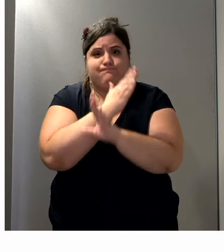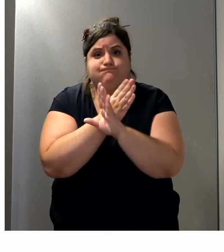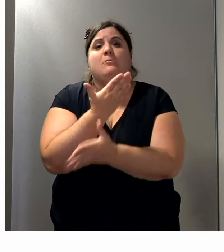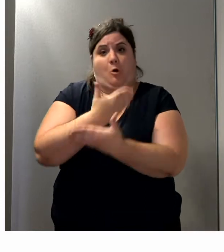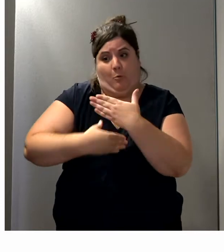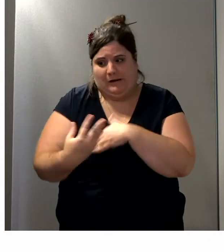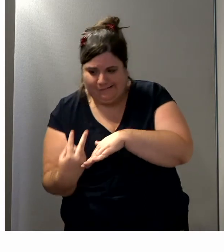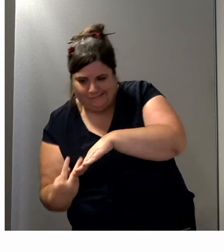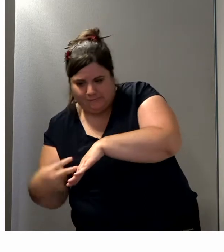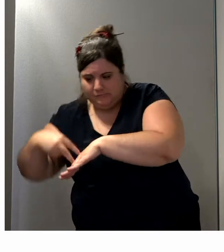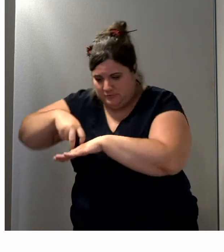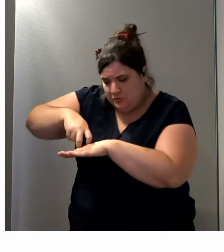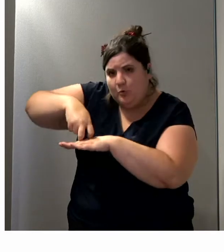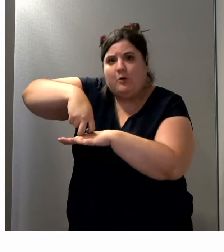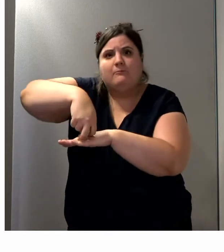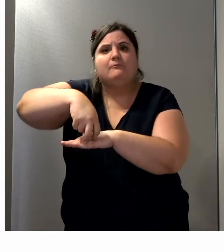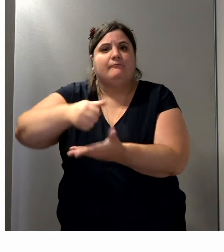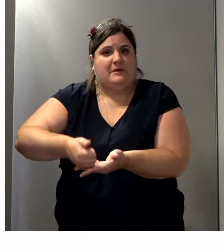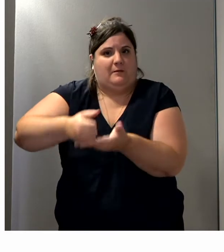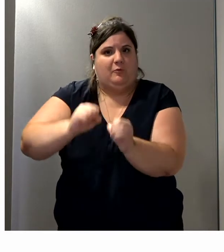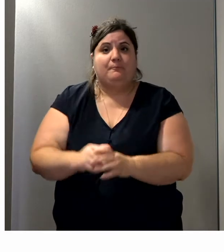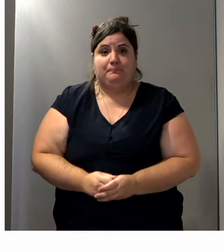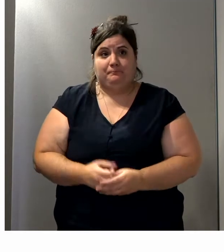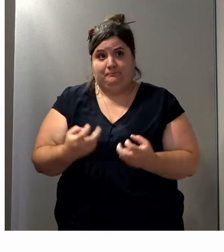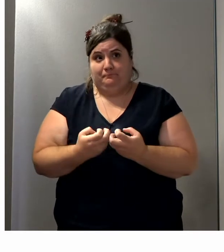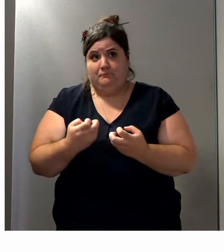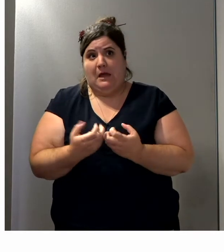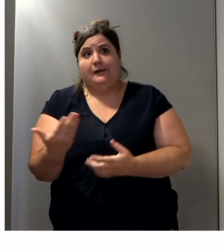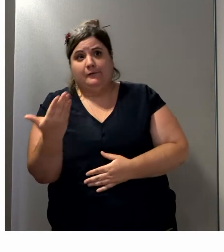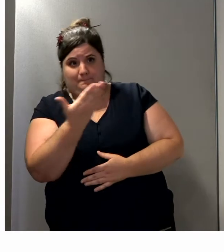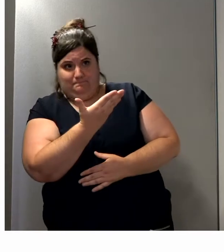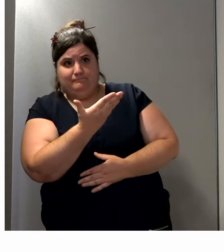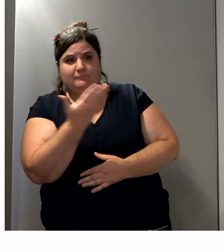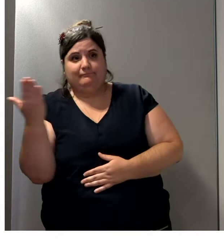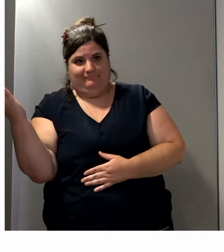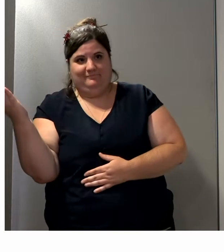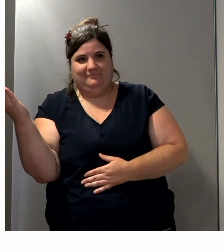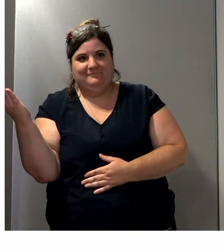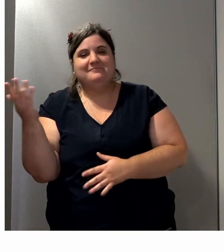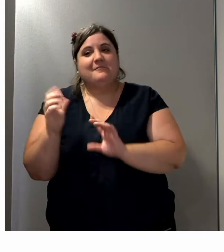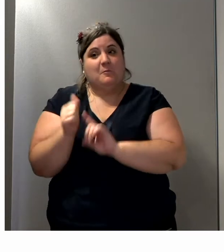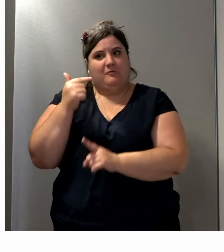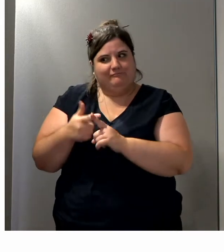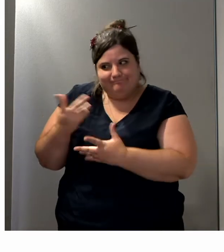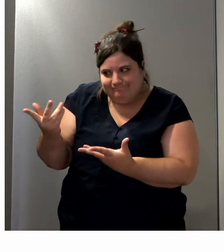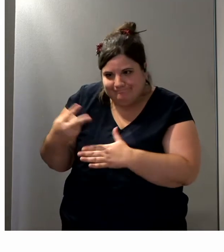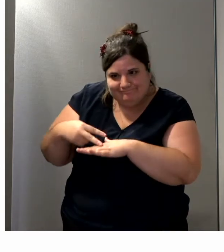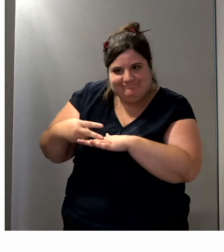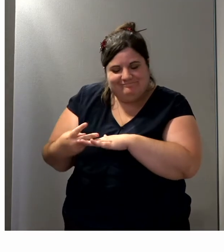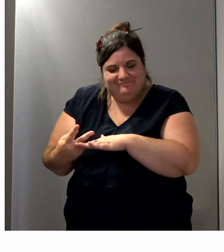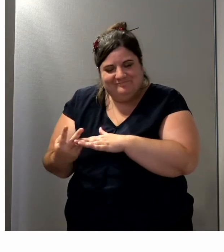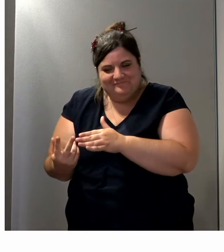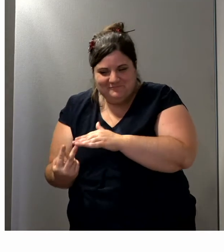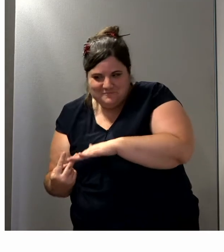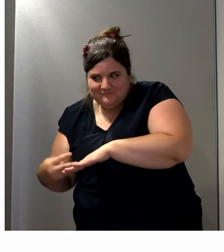Aujourd'hui, nous avons développé l'exosquelette qui est derrière moi, qui est un exosquelette de marche qui est le premier au monde à marcher de façon autonome,